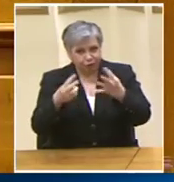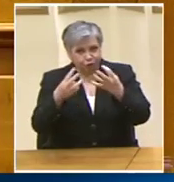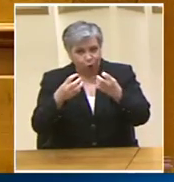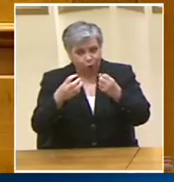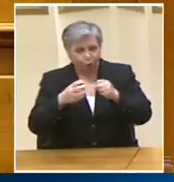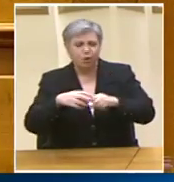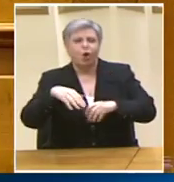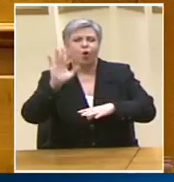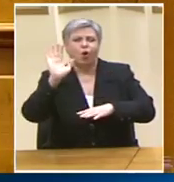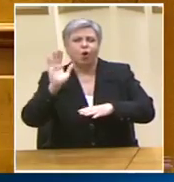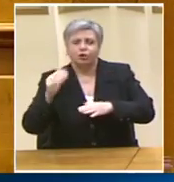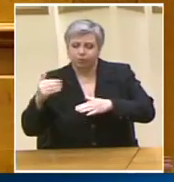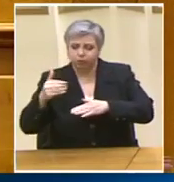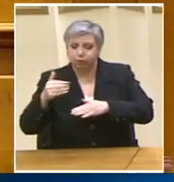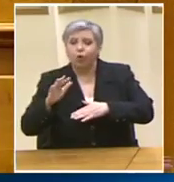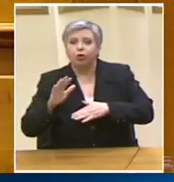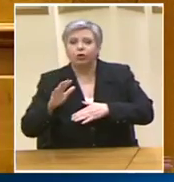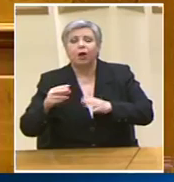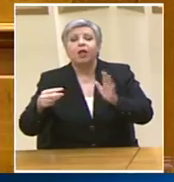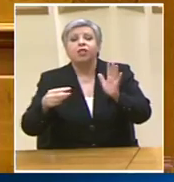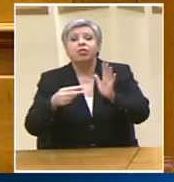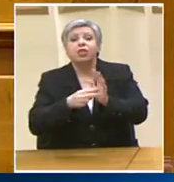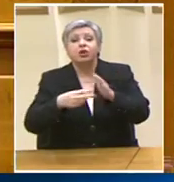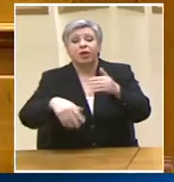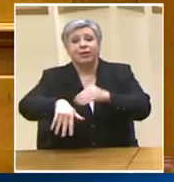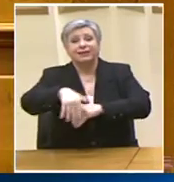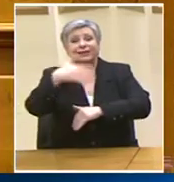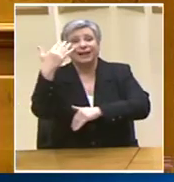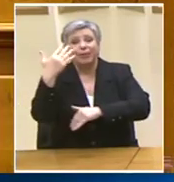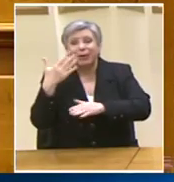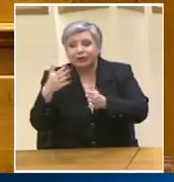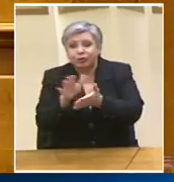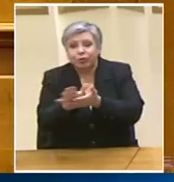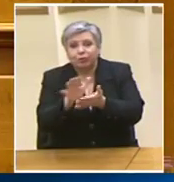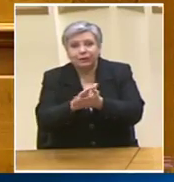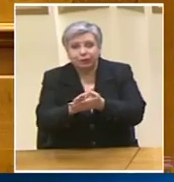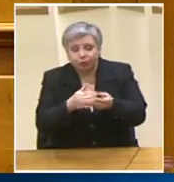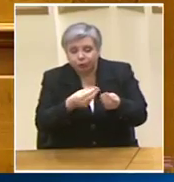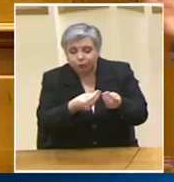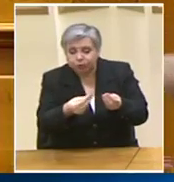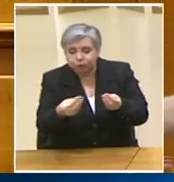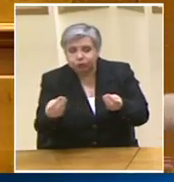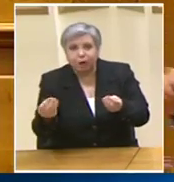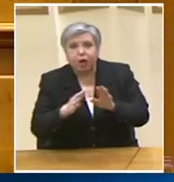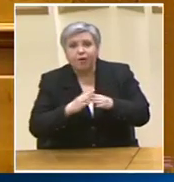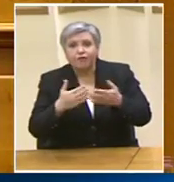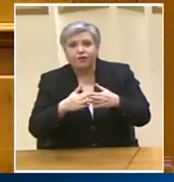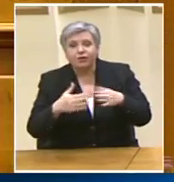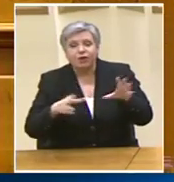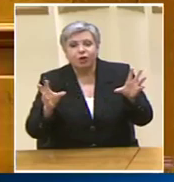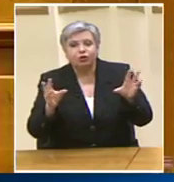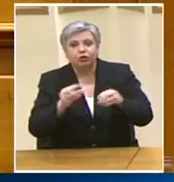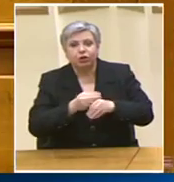Για να υμνήσει τη δικτατορία των συνταγματαρχών Και αντί να αποπέψετε